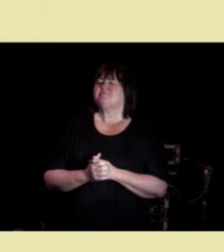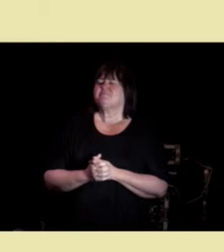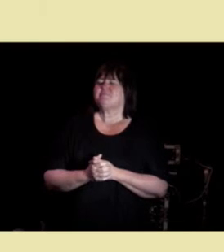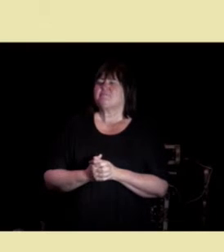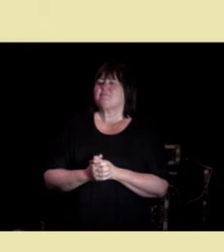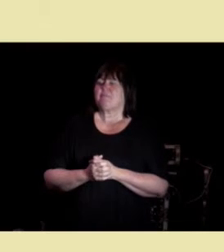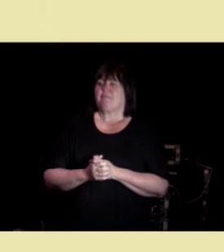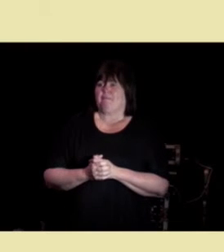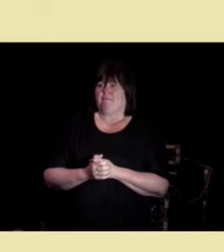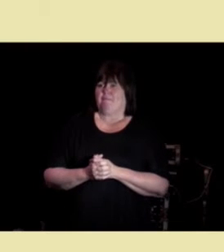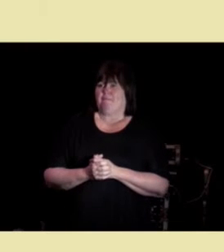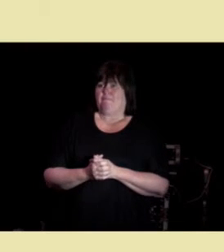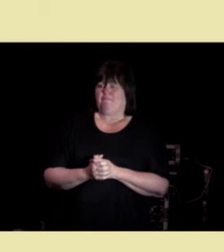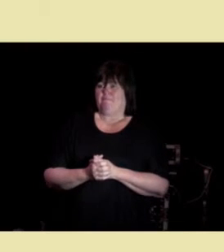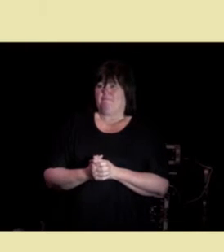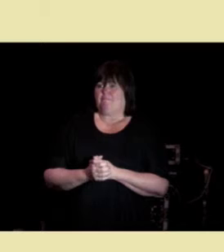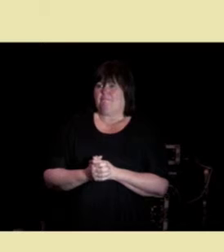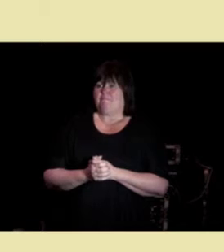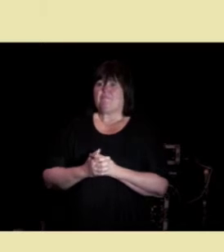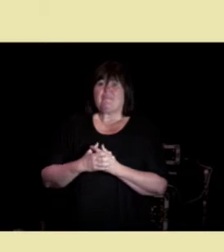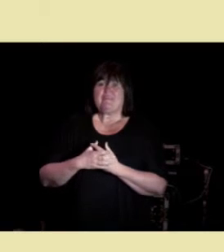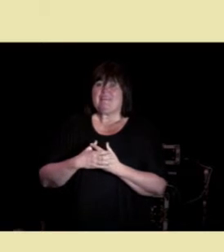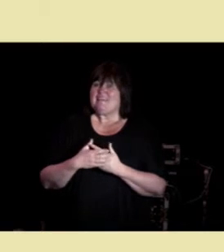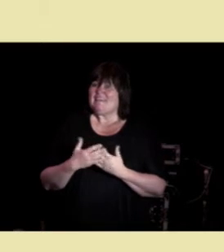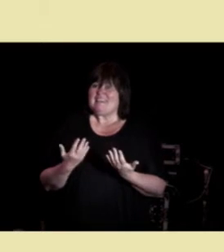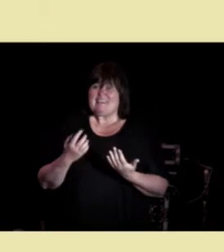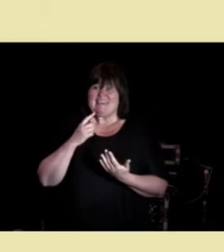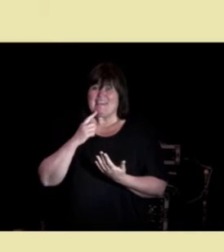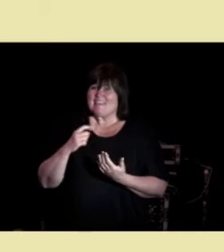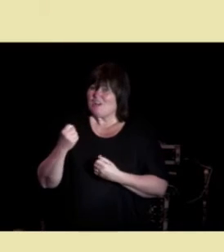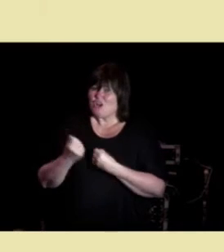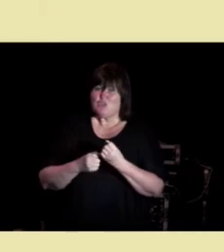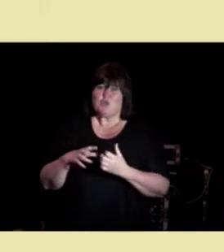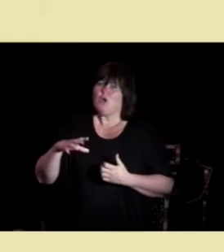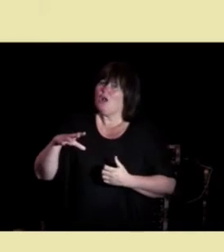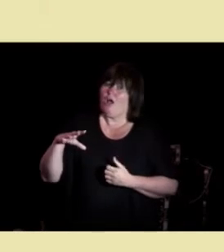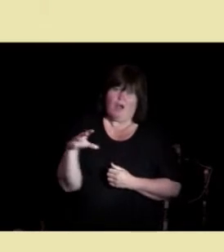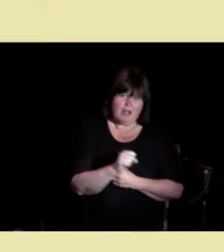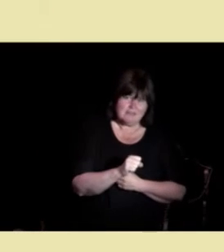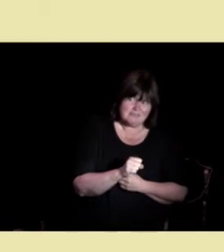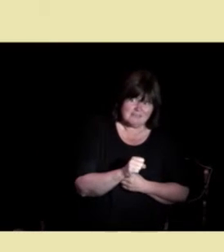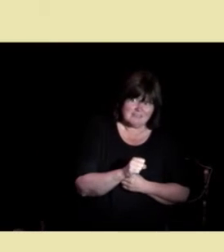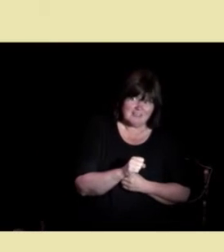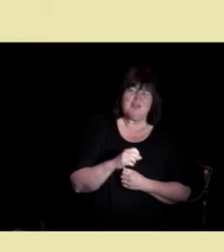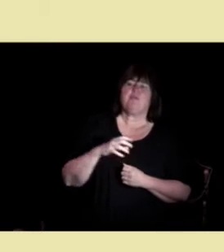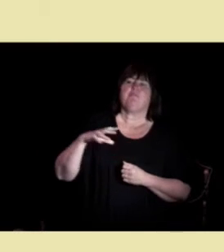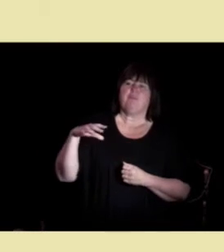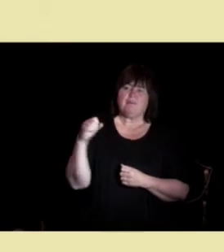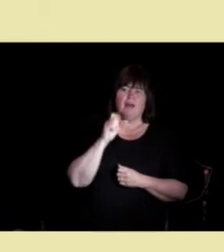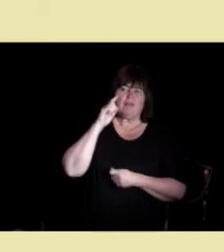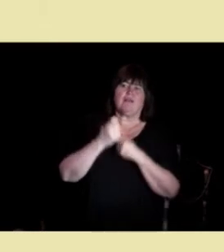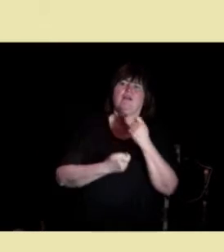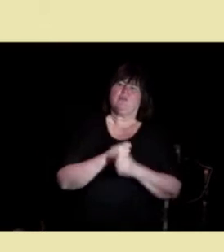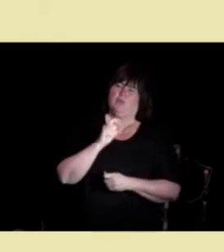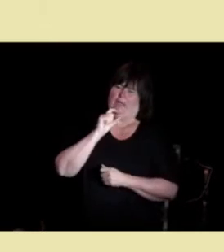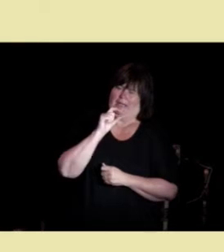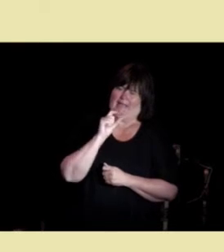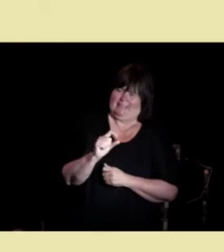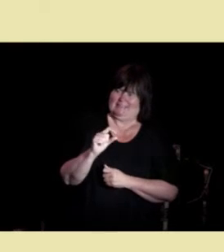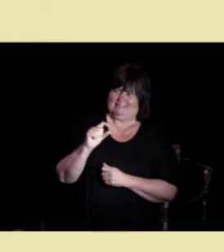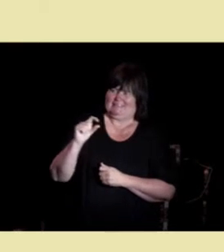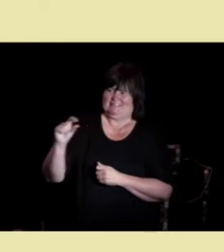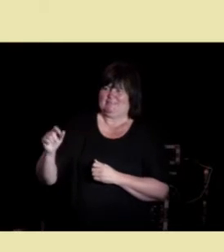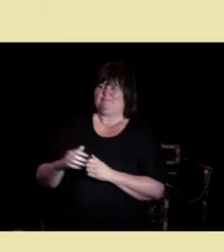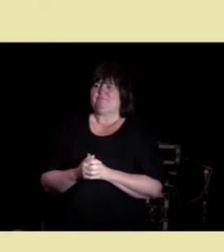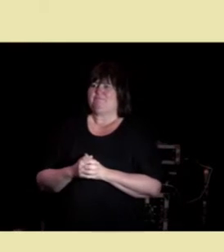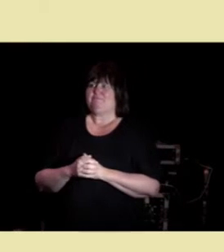Ingen kan gjøre alt, men alle kan gjøre litt. Og i stange så tenker vi at vi